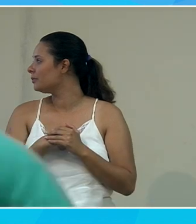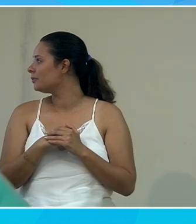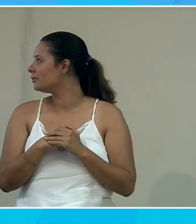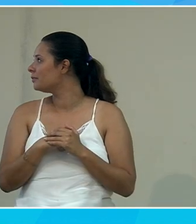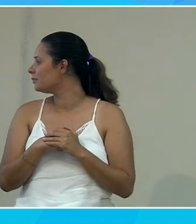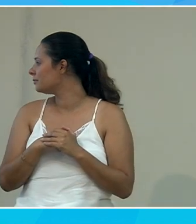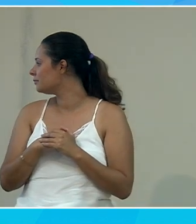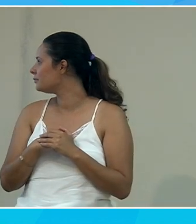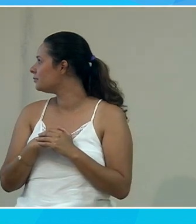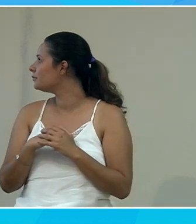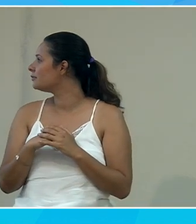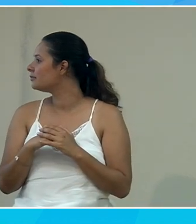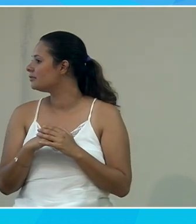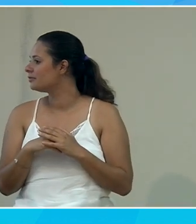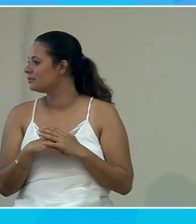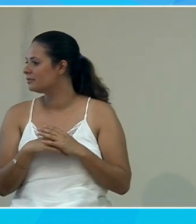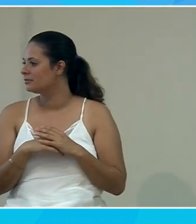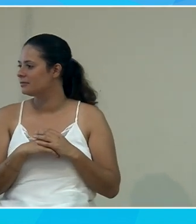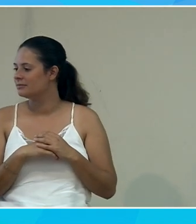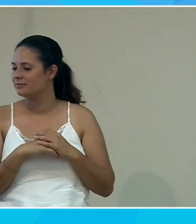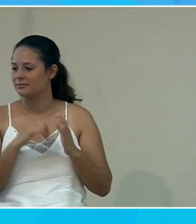parce que là franchement moi je suis le mauvais intermédiaire